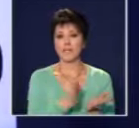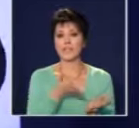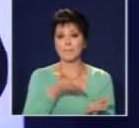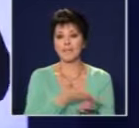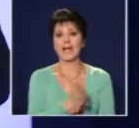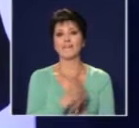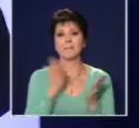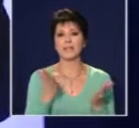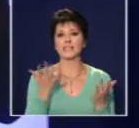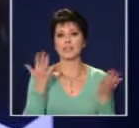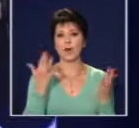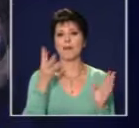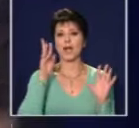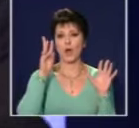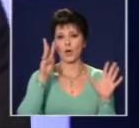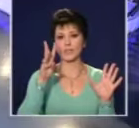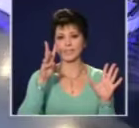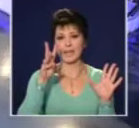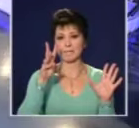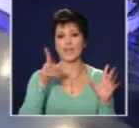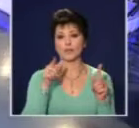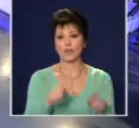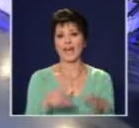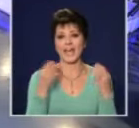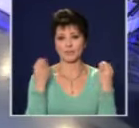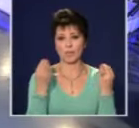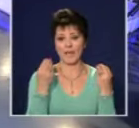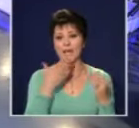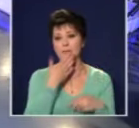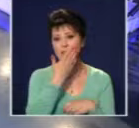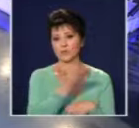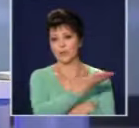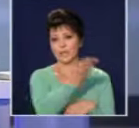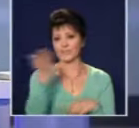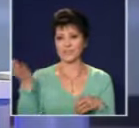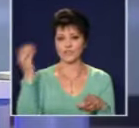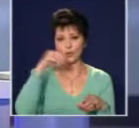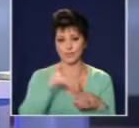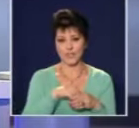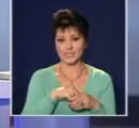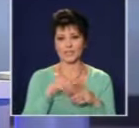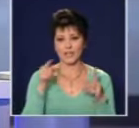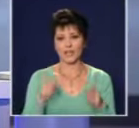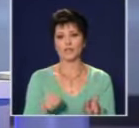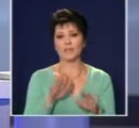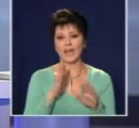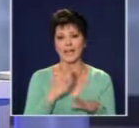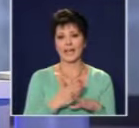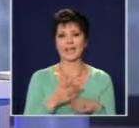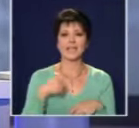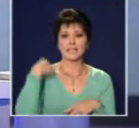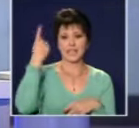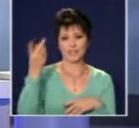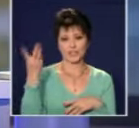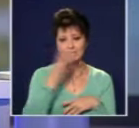е числото, което носи доброто. Благодаря на всички ви за днешното участие. Така слагаме точка на днешния диспут. Следващата